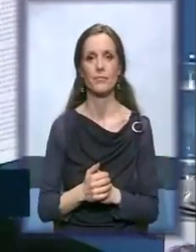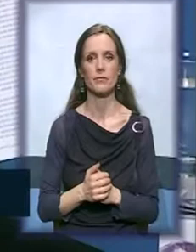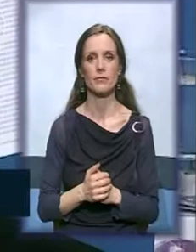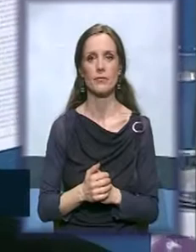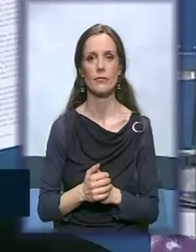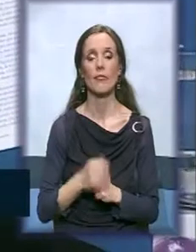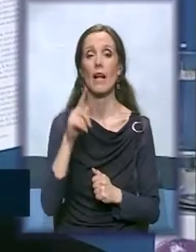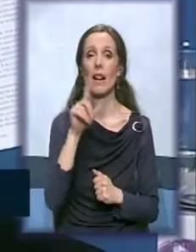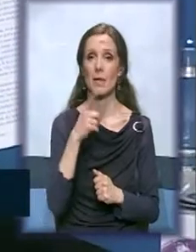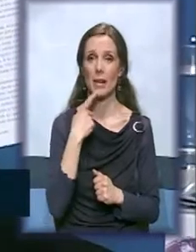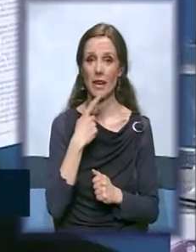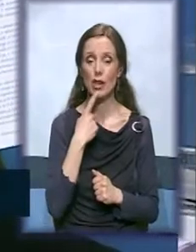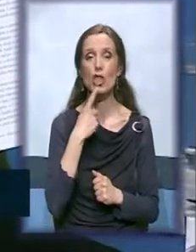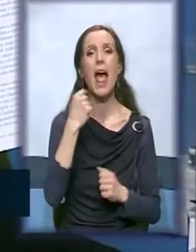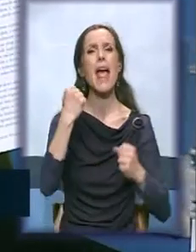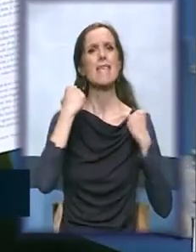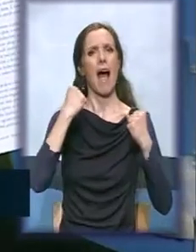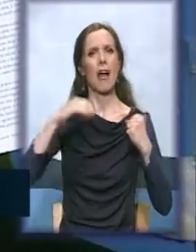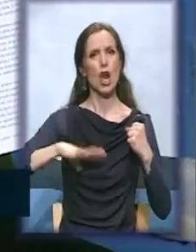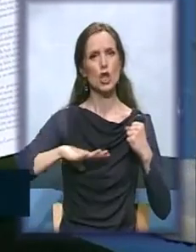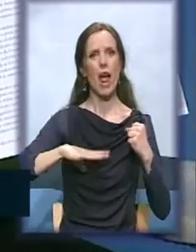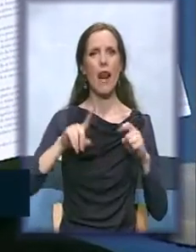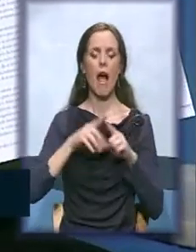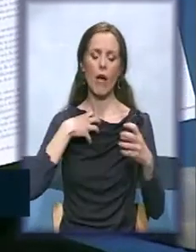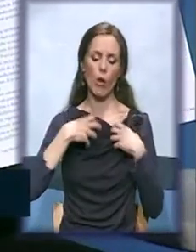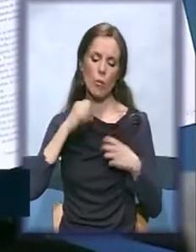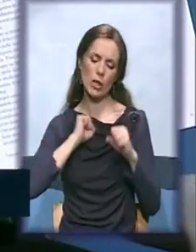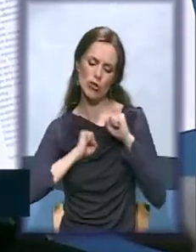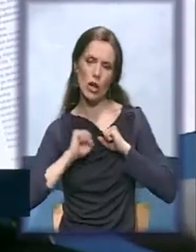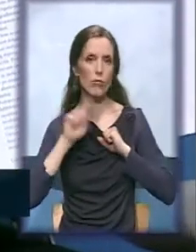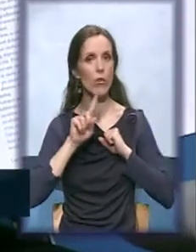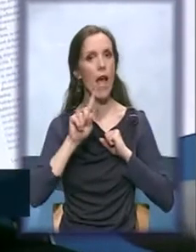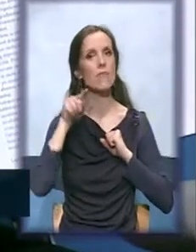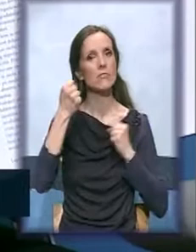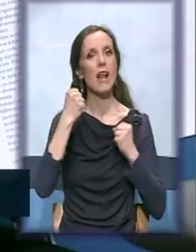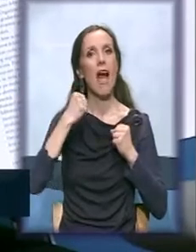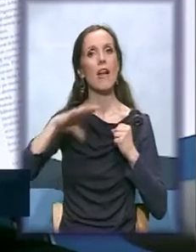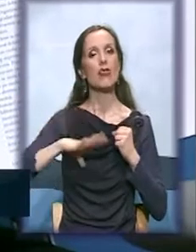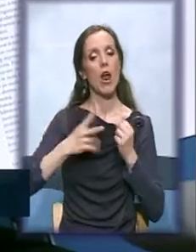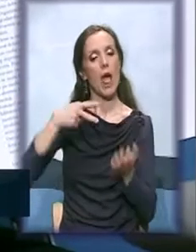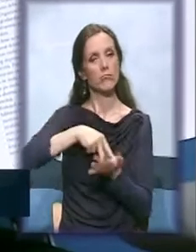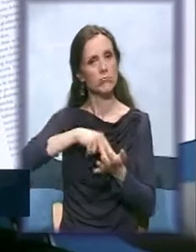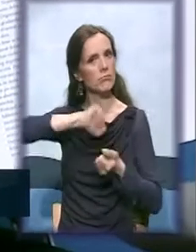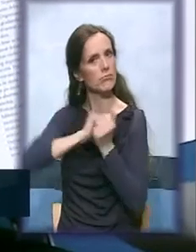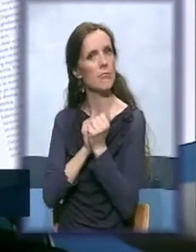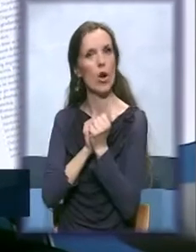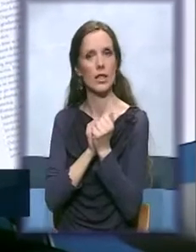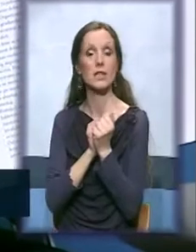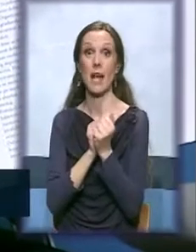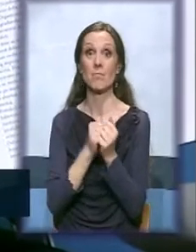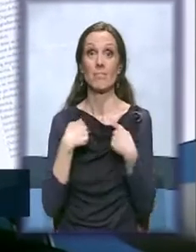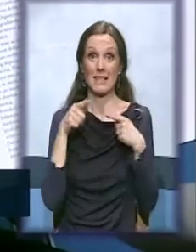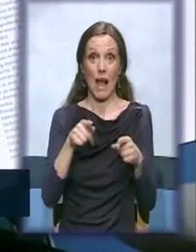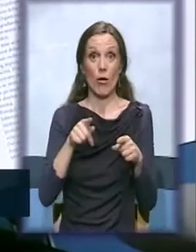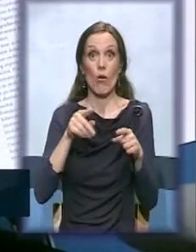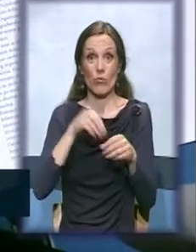Jaka žena ne glumi žrtu, ona stoji, bori se. I to je neki slogan gde ćemo da pozovemo žene.